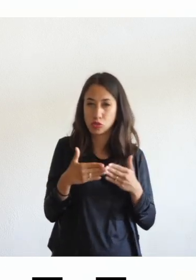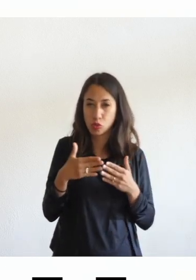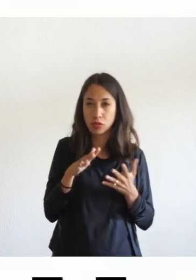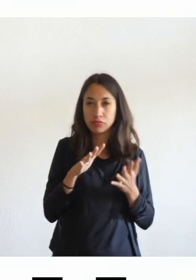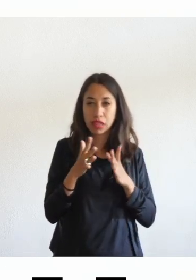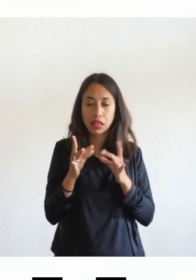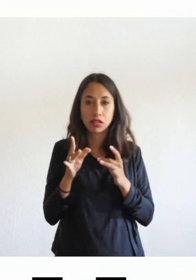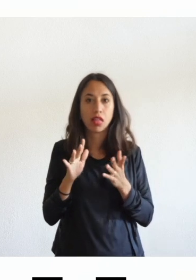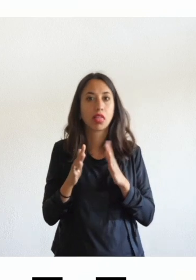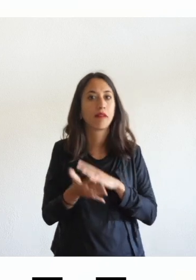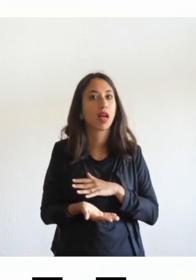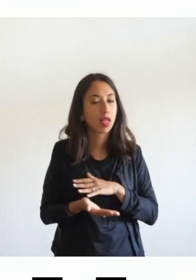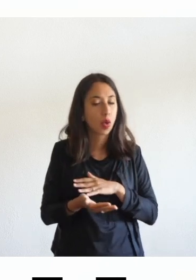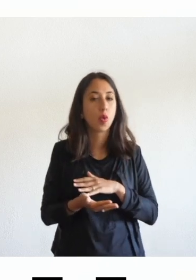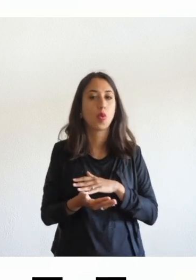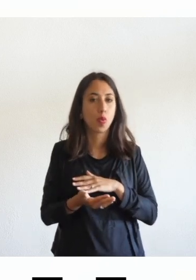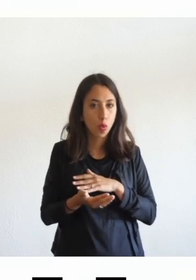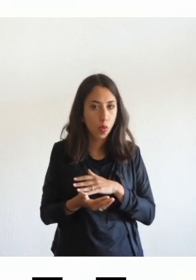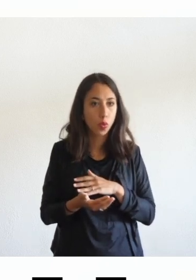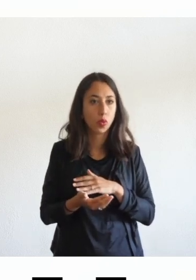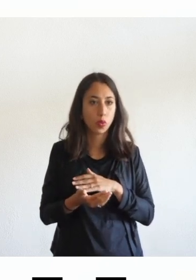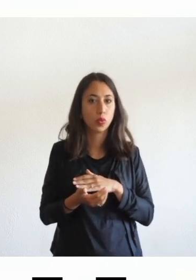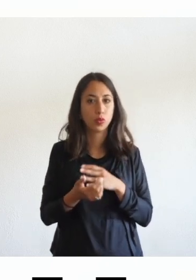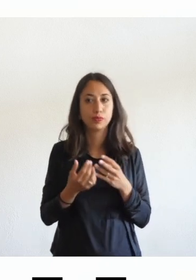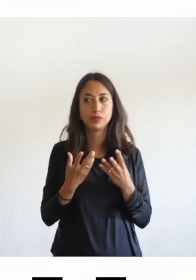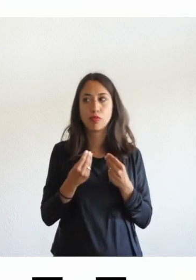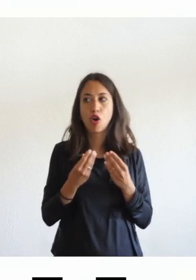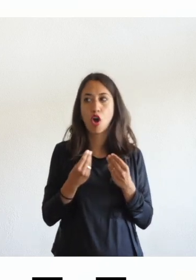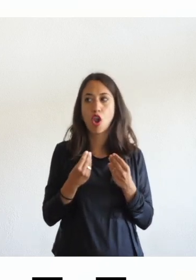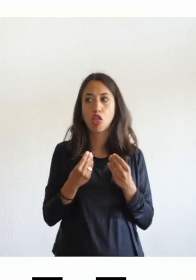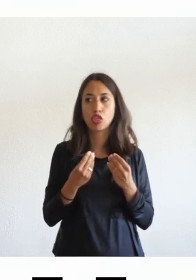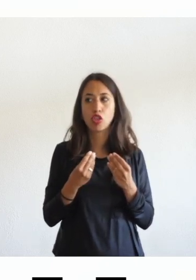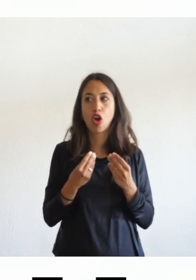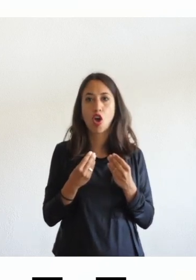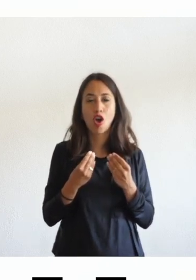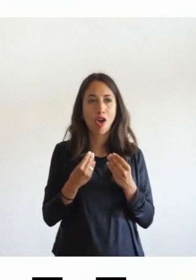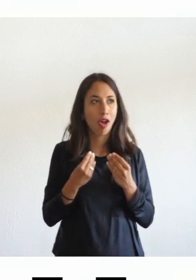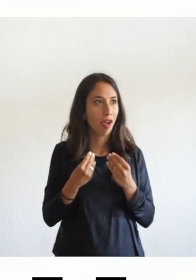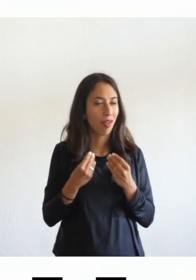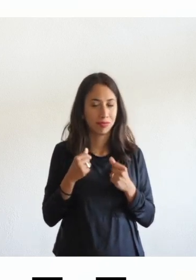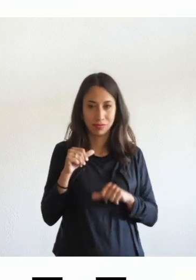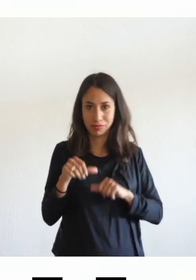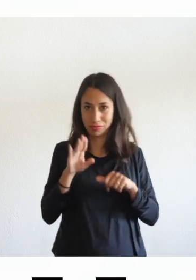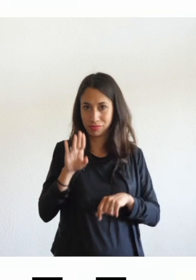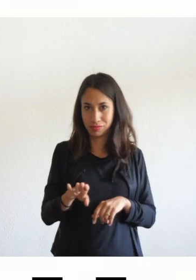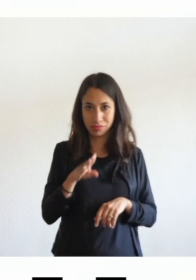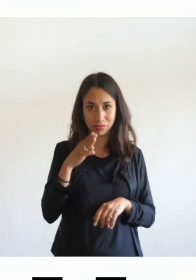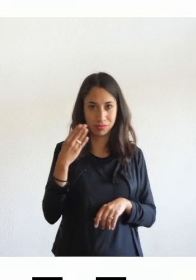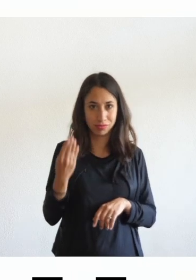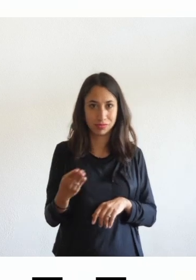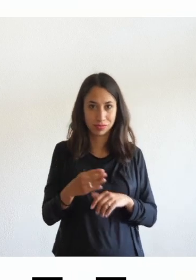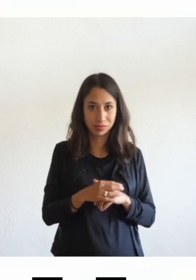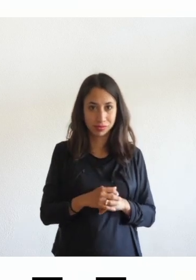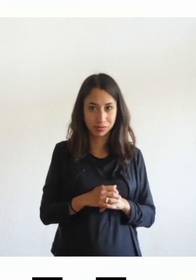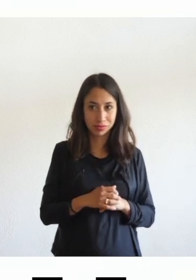ha di fatto portato una rivoluzione copernicana perché immaginatevi che per chi